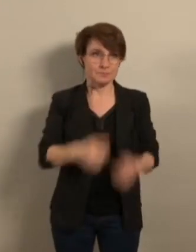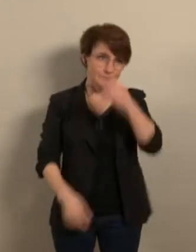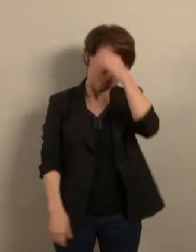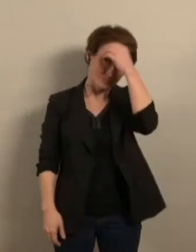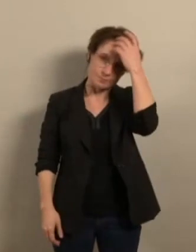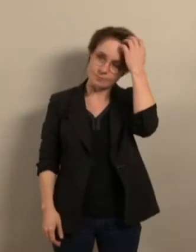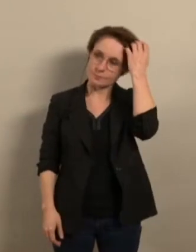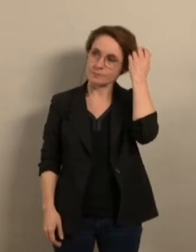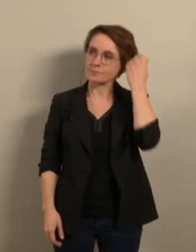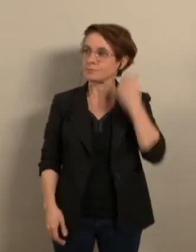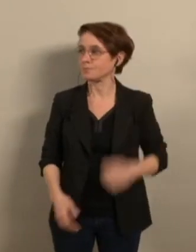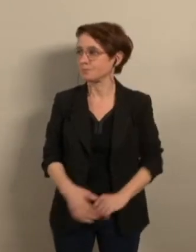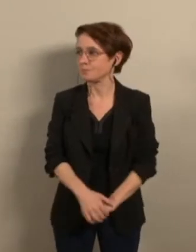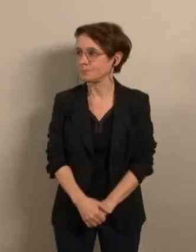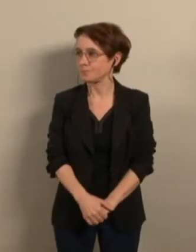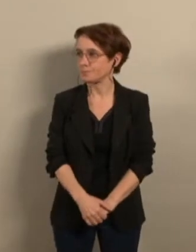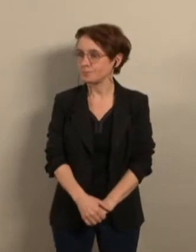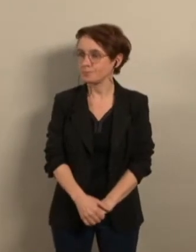Merci Monsieur le Maire.